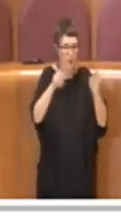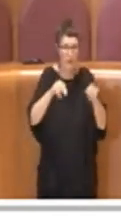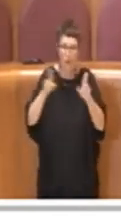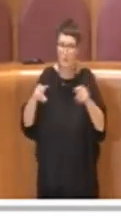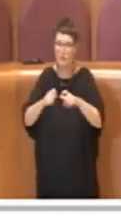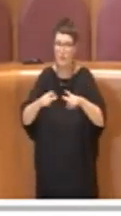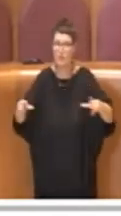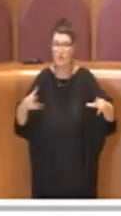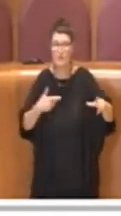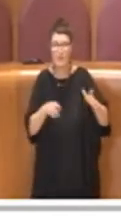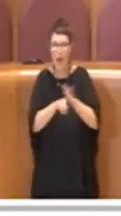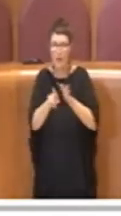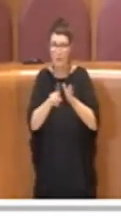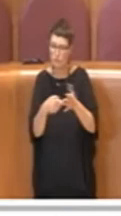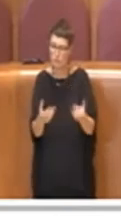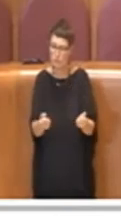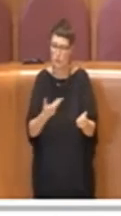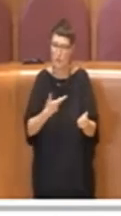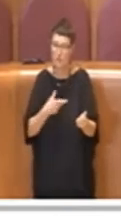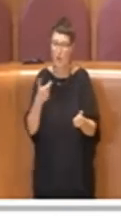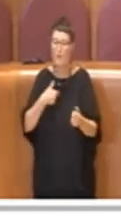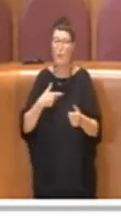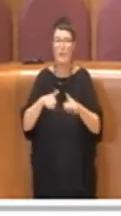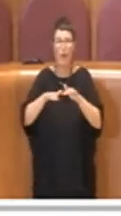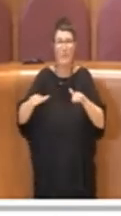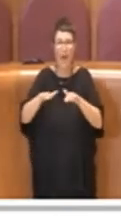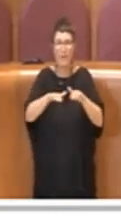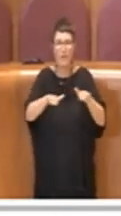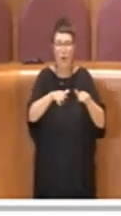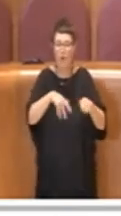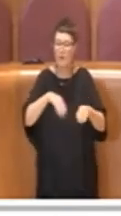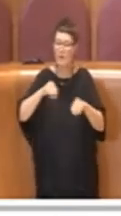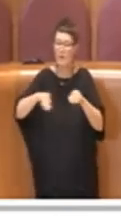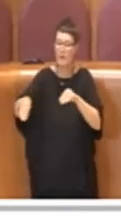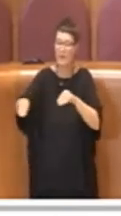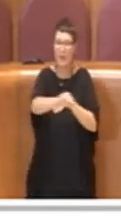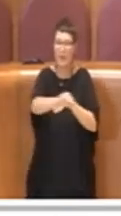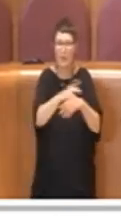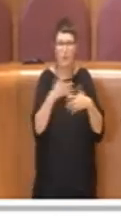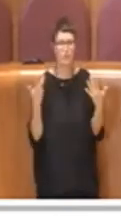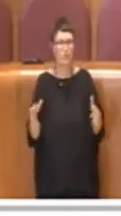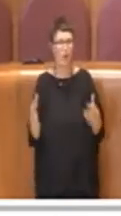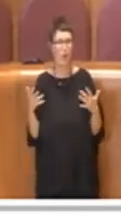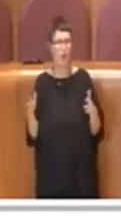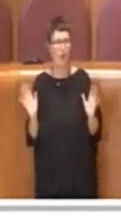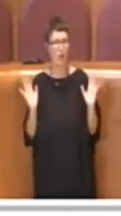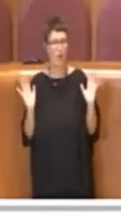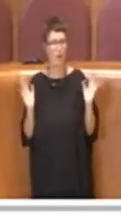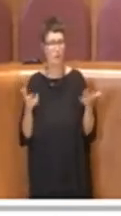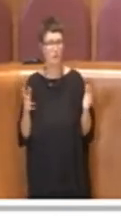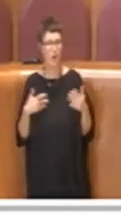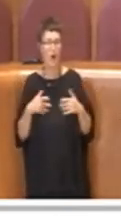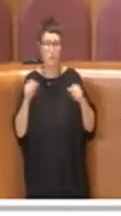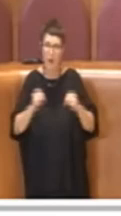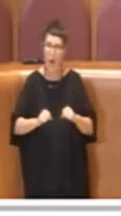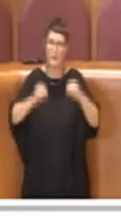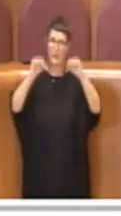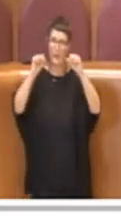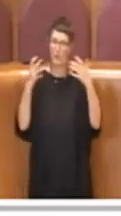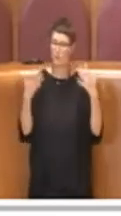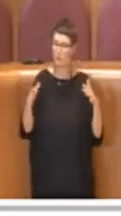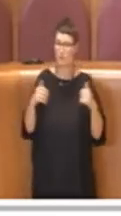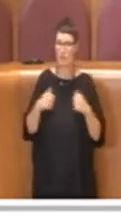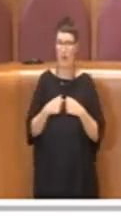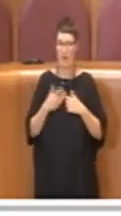città, poiché i Tauri le attività già li hanno potuti mettere a terra, aprire, avere più spazi verso l